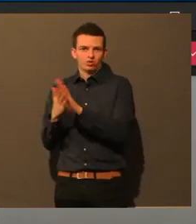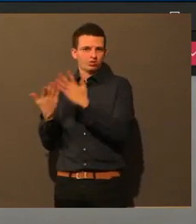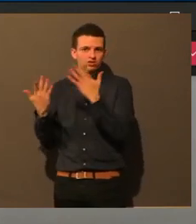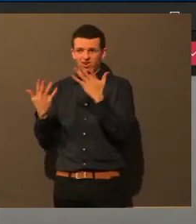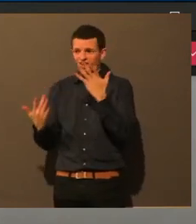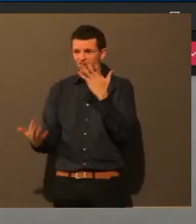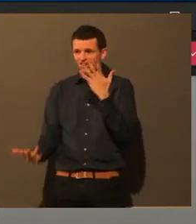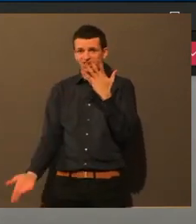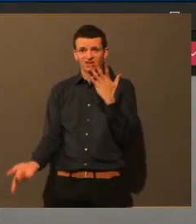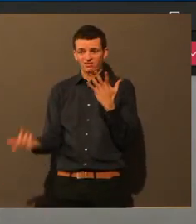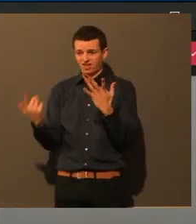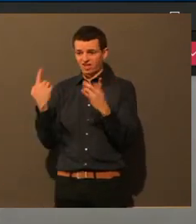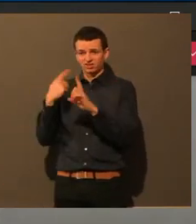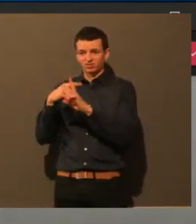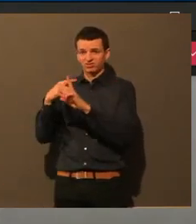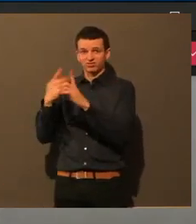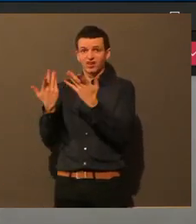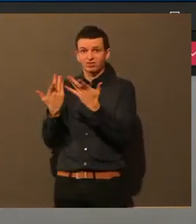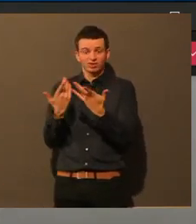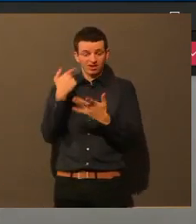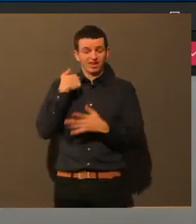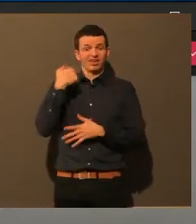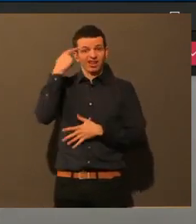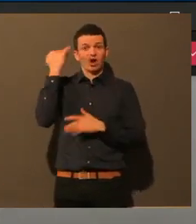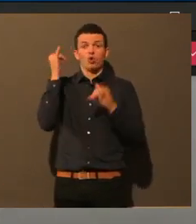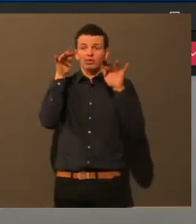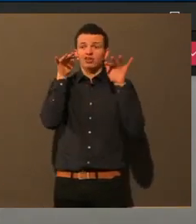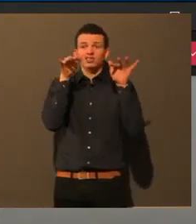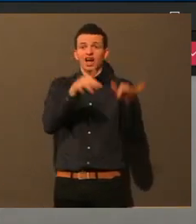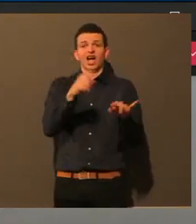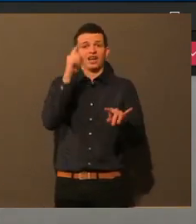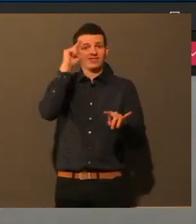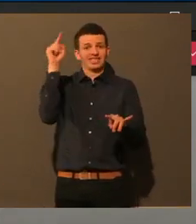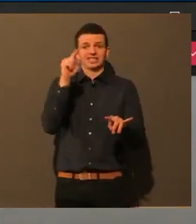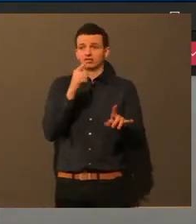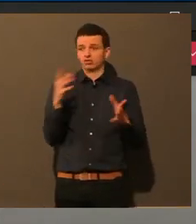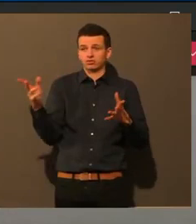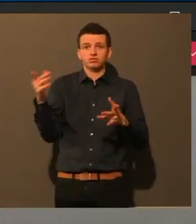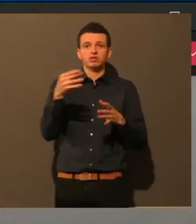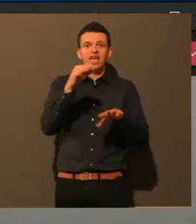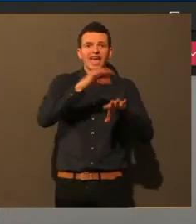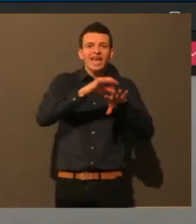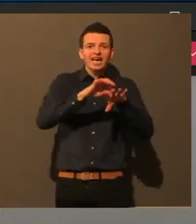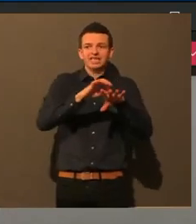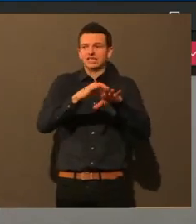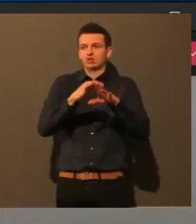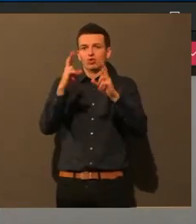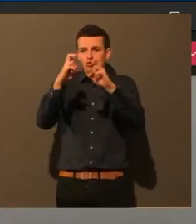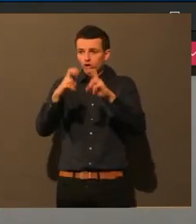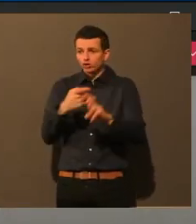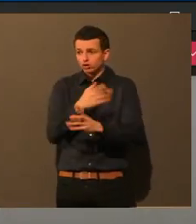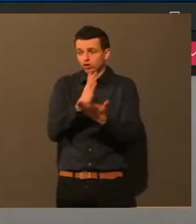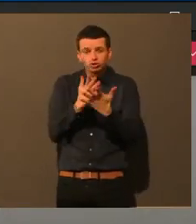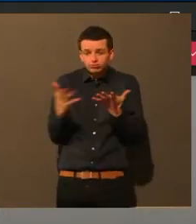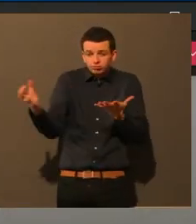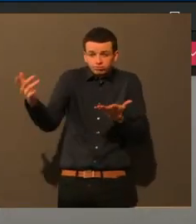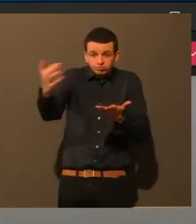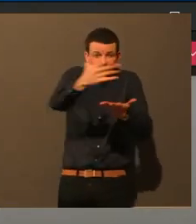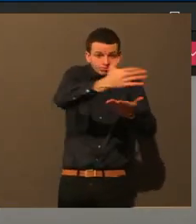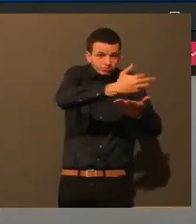die vielleicht Tipps geben könnten. Und das könnte man auf einer Seite sammeln oder auch auf der Stadtseite. Ich weiß nicht, vielleicht habe ich die Seite auch noch nicht gefunden.